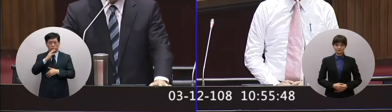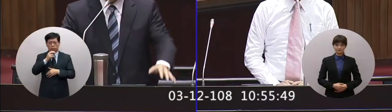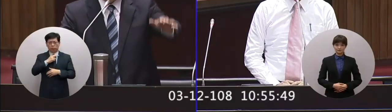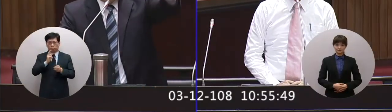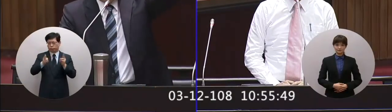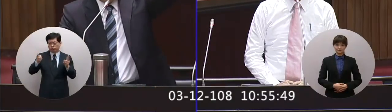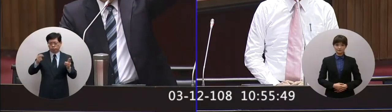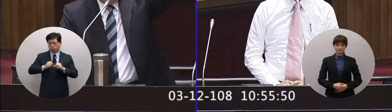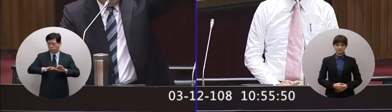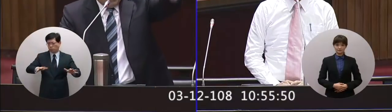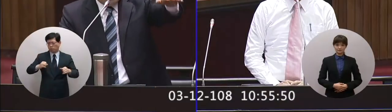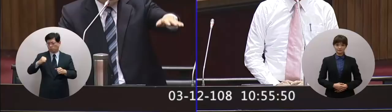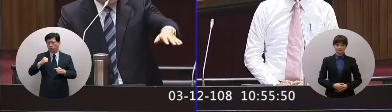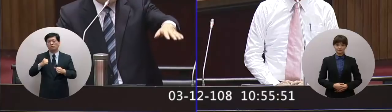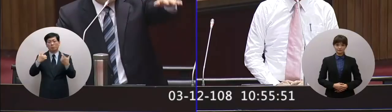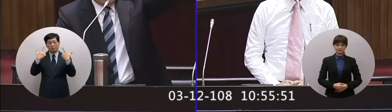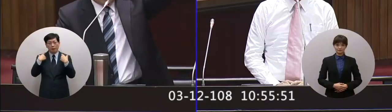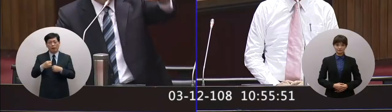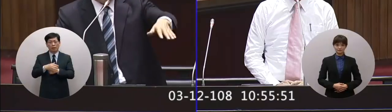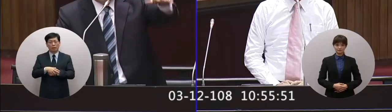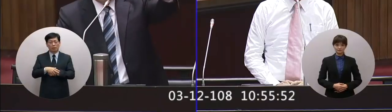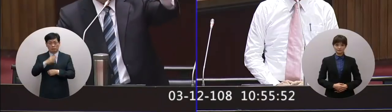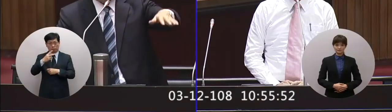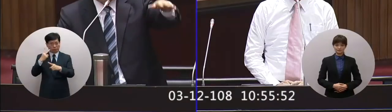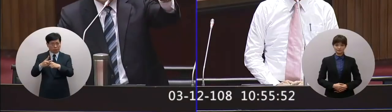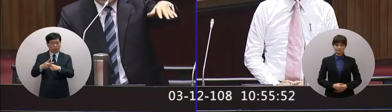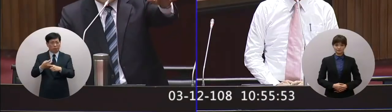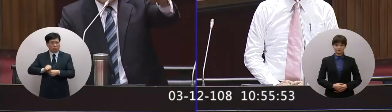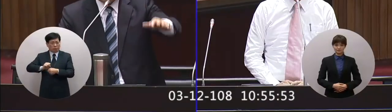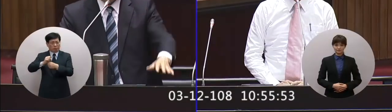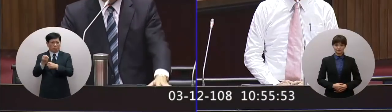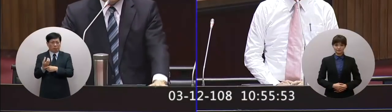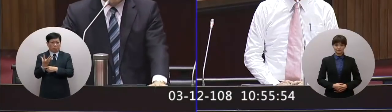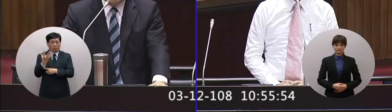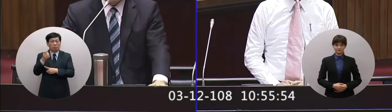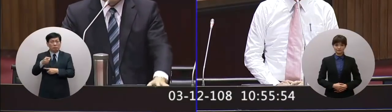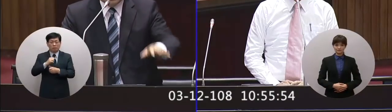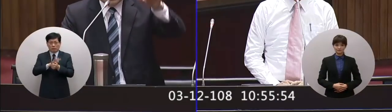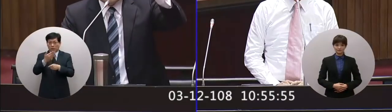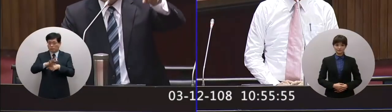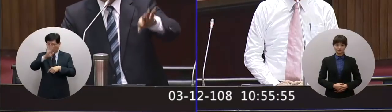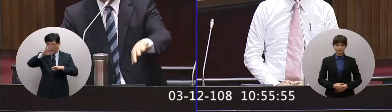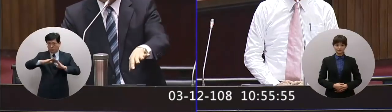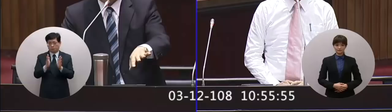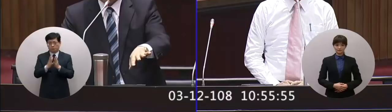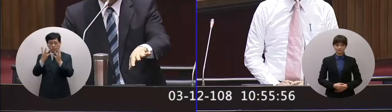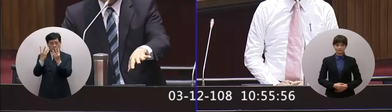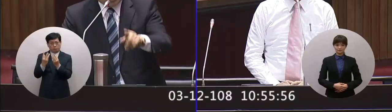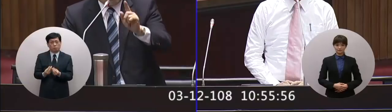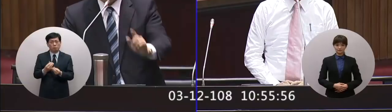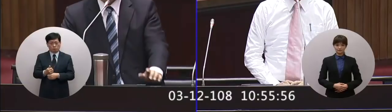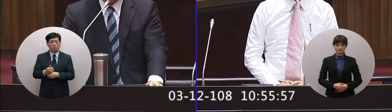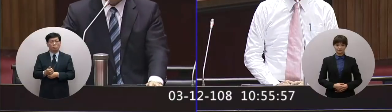行使得本來都成兩倍增加的艾滋病立刻下降